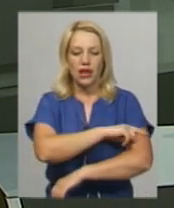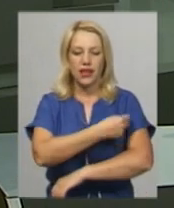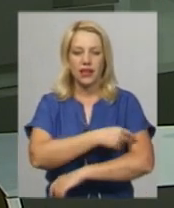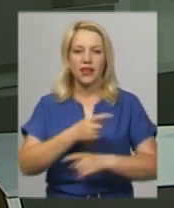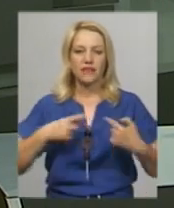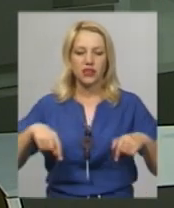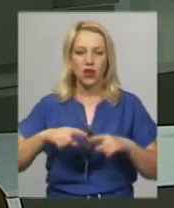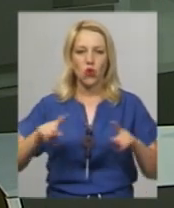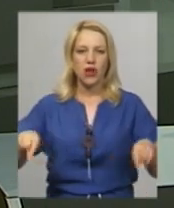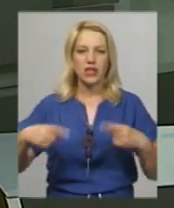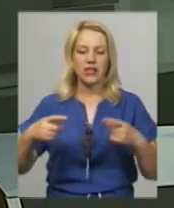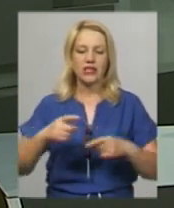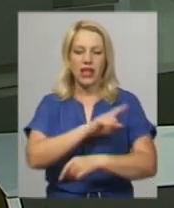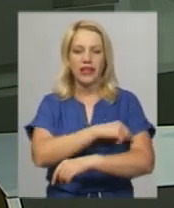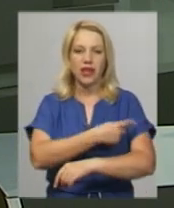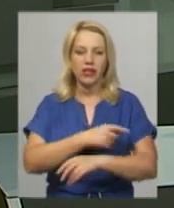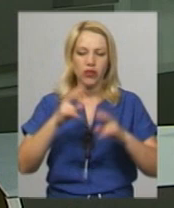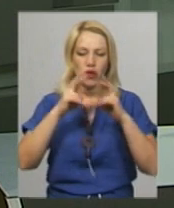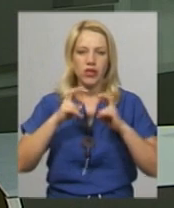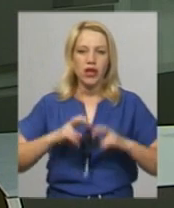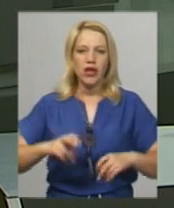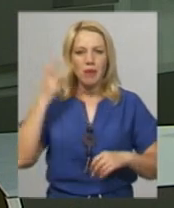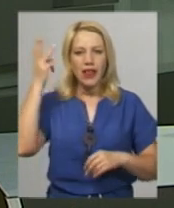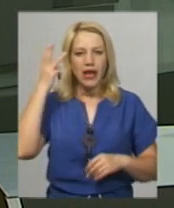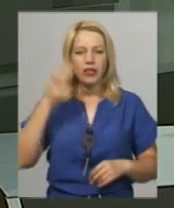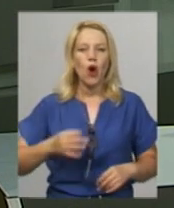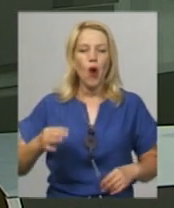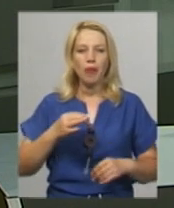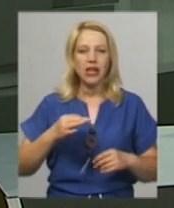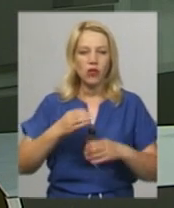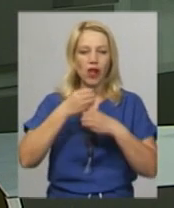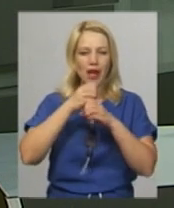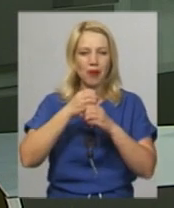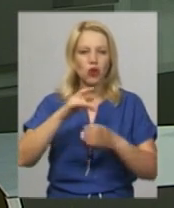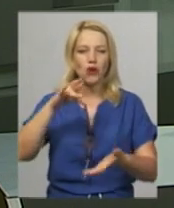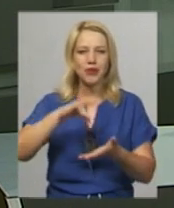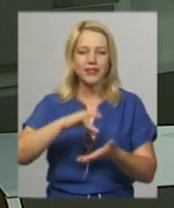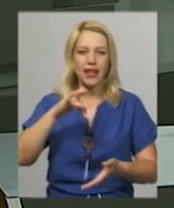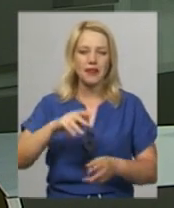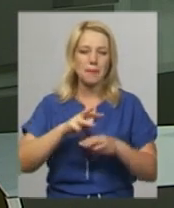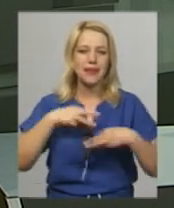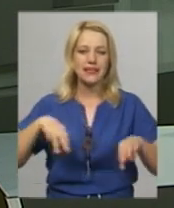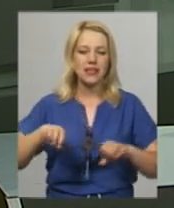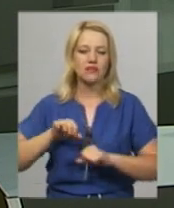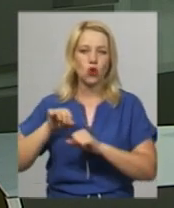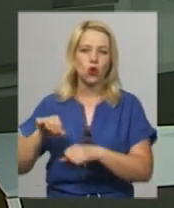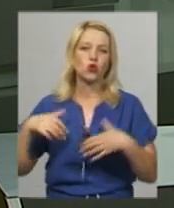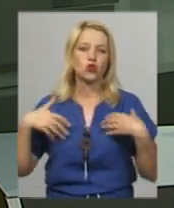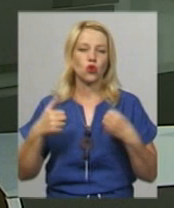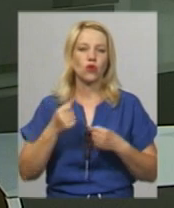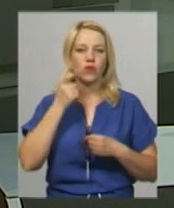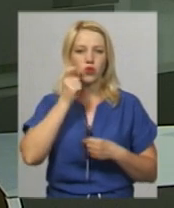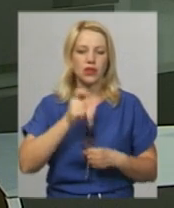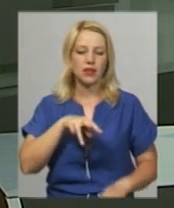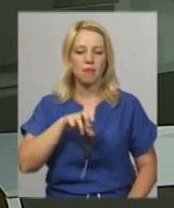Організації санітарно-гігієнічних досліджень Хмельницького обласного лабораторного центру Міністерства охорони здоров'я України